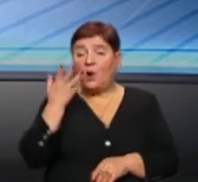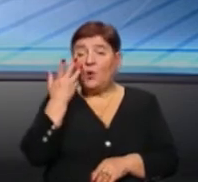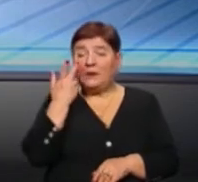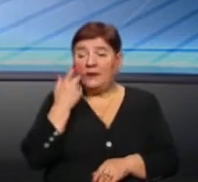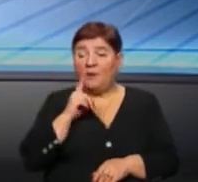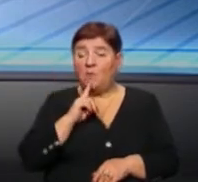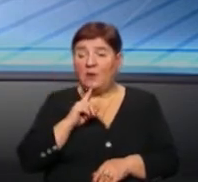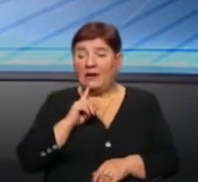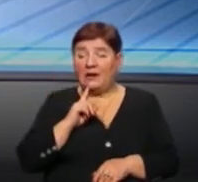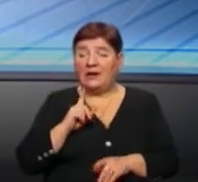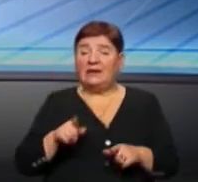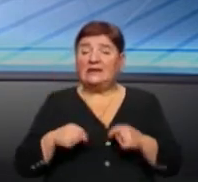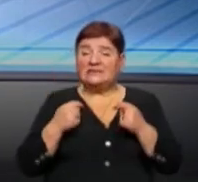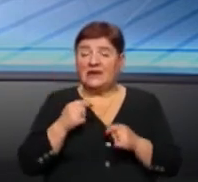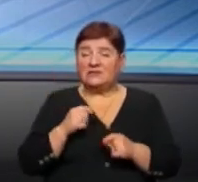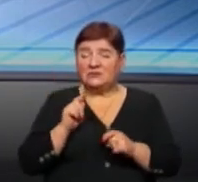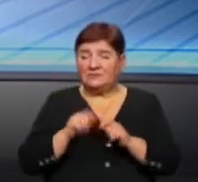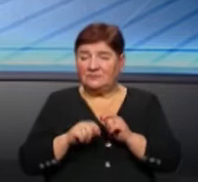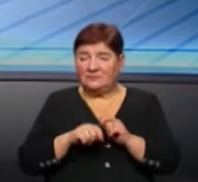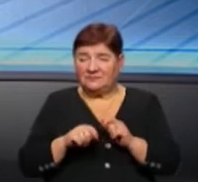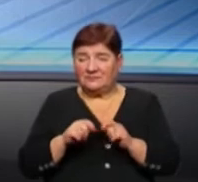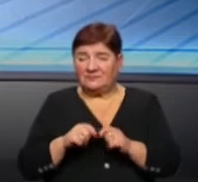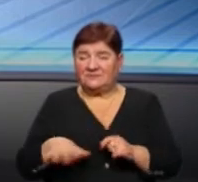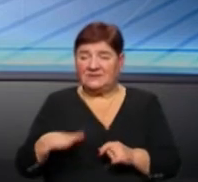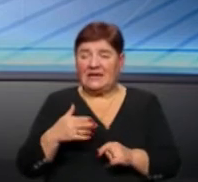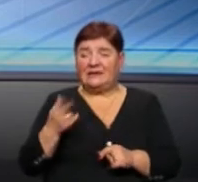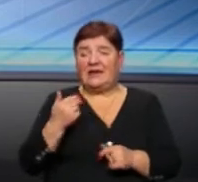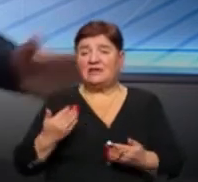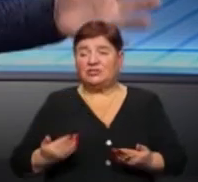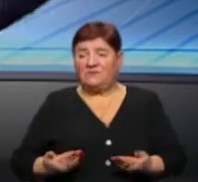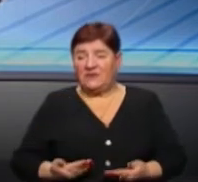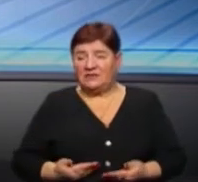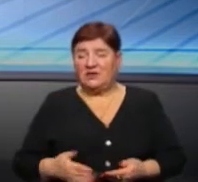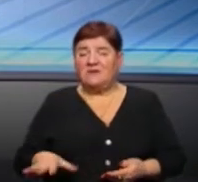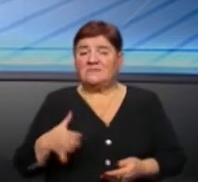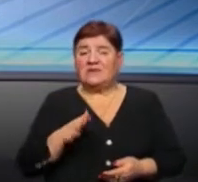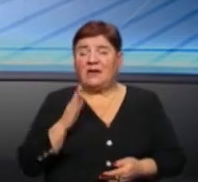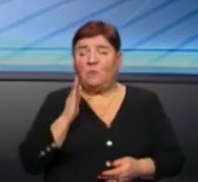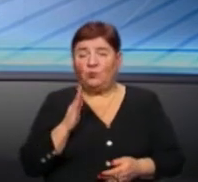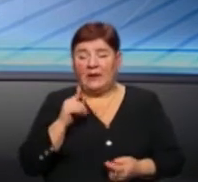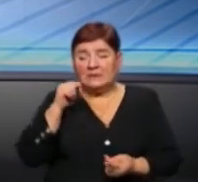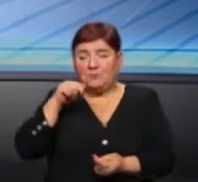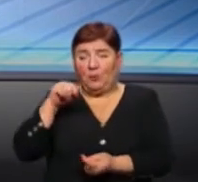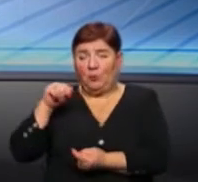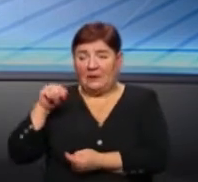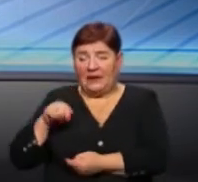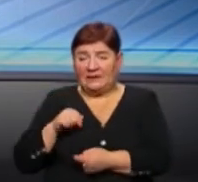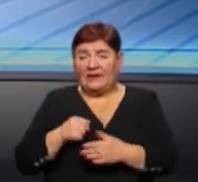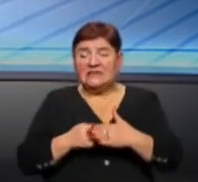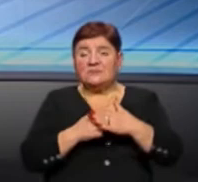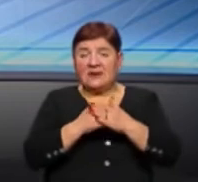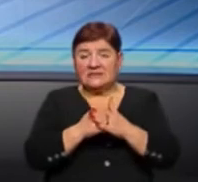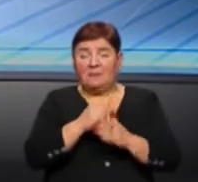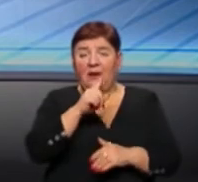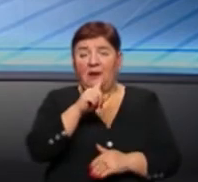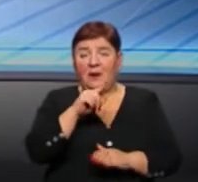коли, ну, допоки ти не здаш там члінеаналіз крові, не зазначиш, де живеш, і все не буде співпадати з базами